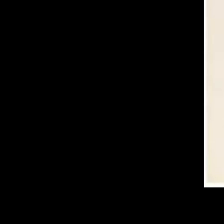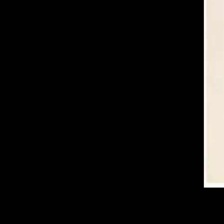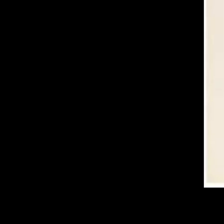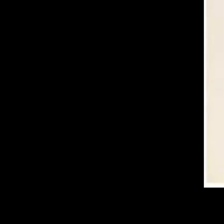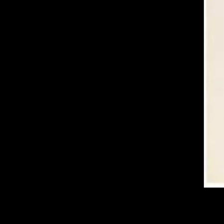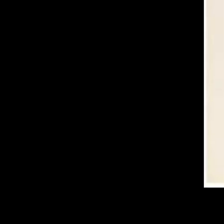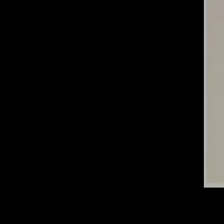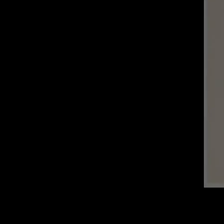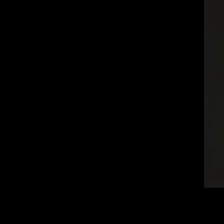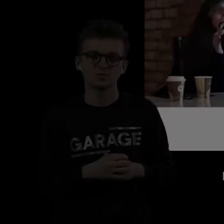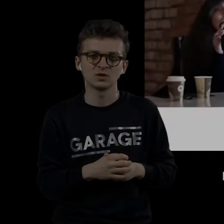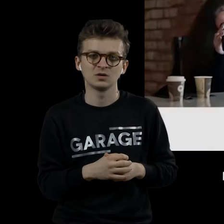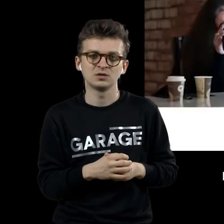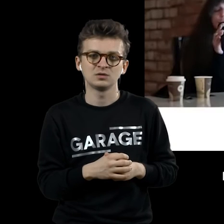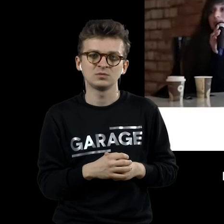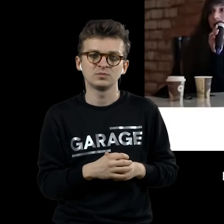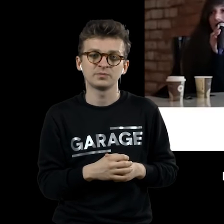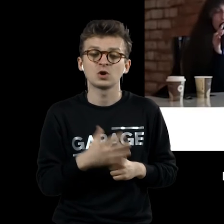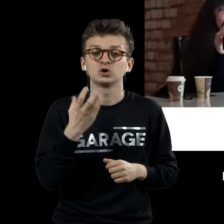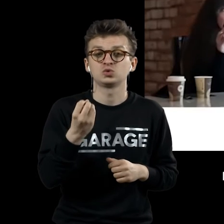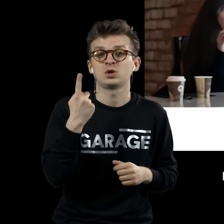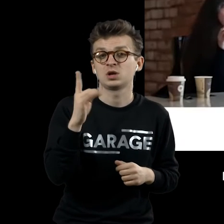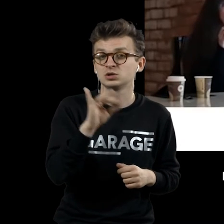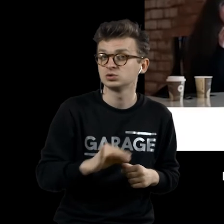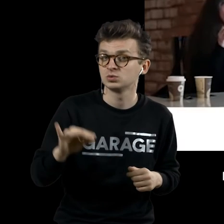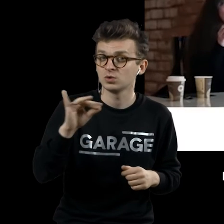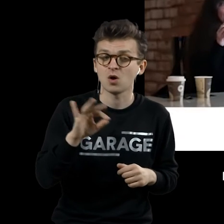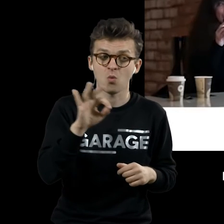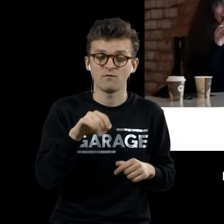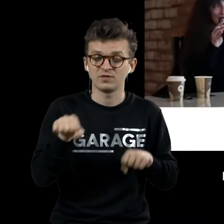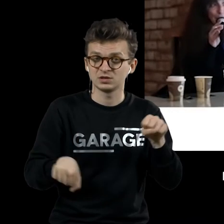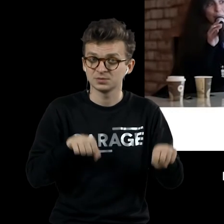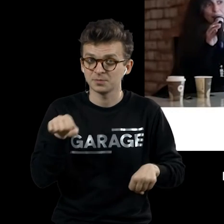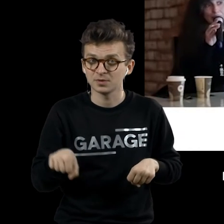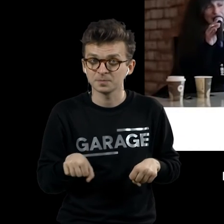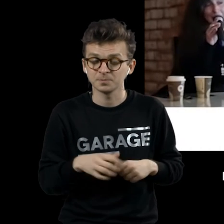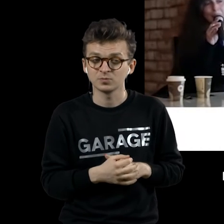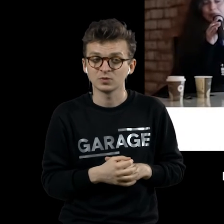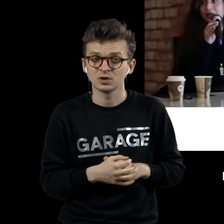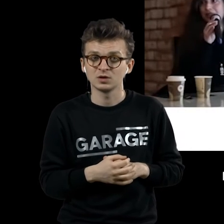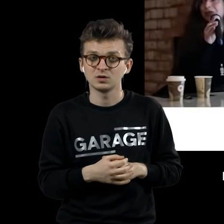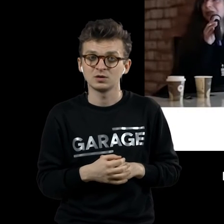линиями. Еще одна история про, во-первых, велосипед и эти самые колеса